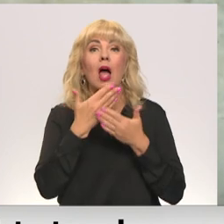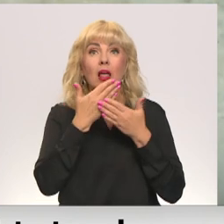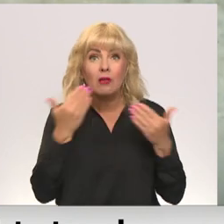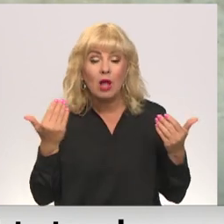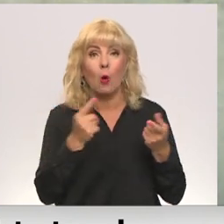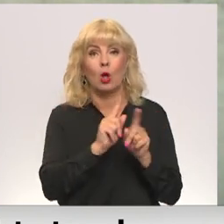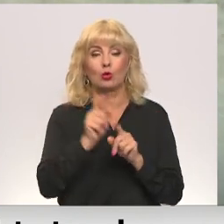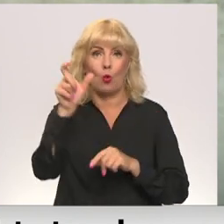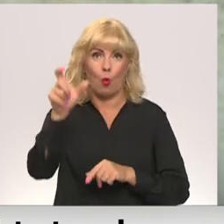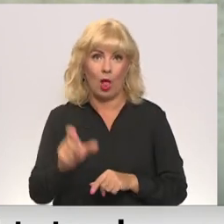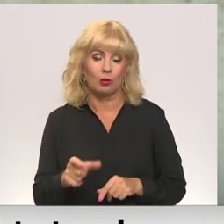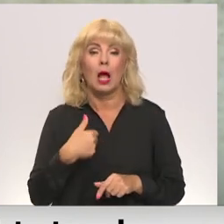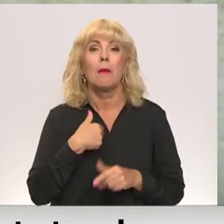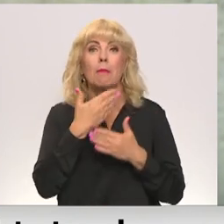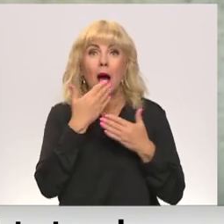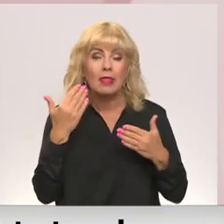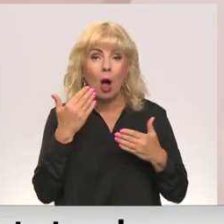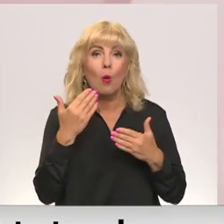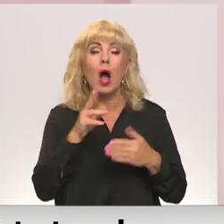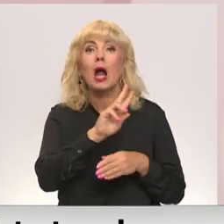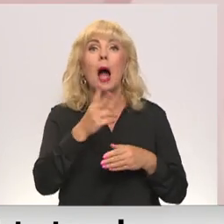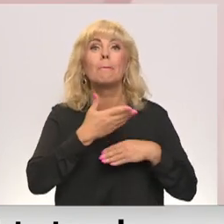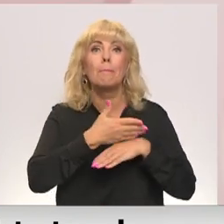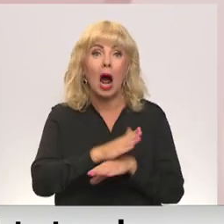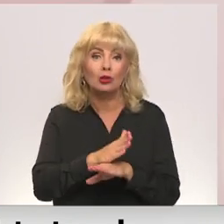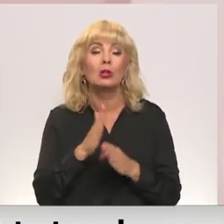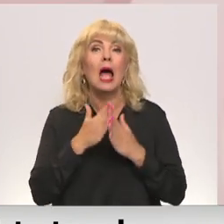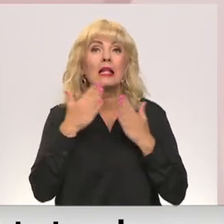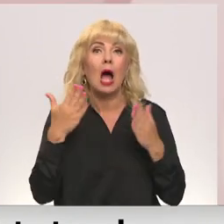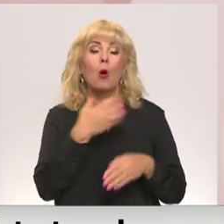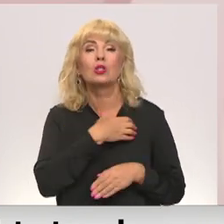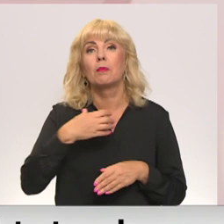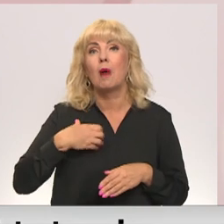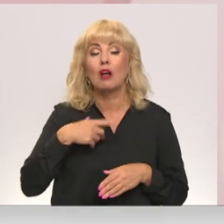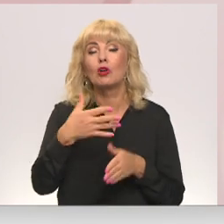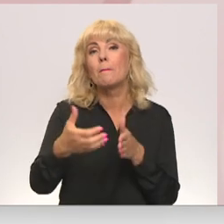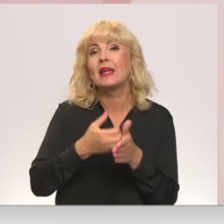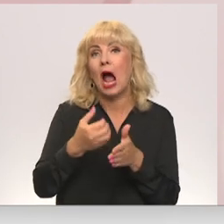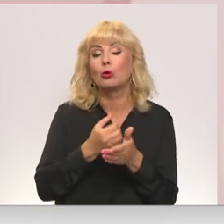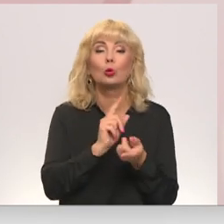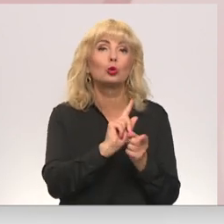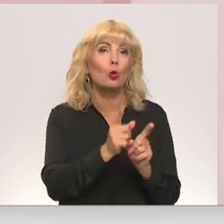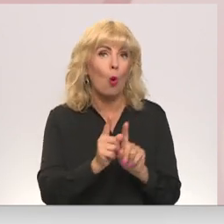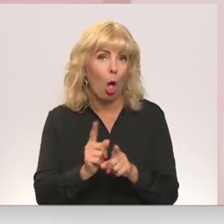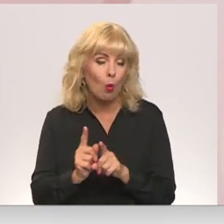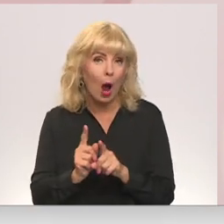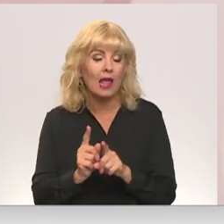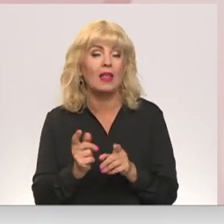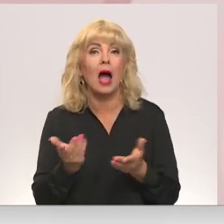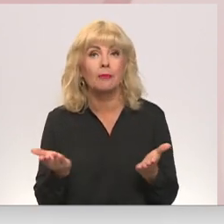pedagoga. Un man nav, kam pārdalīt. Tiet ļoti daudz pašvaldības, kurās trūkst šo pedagogu. Un